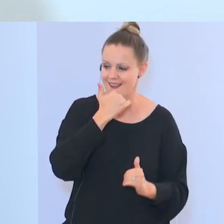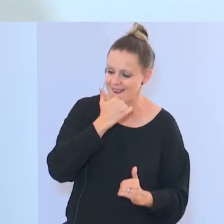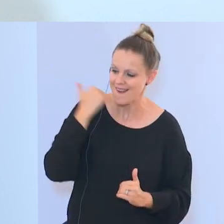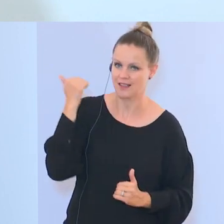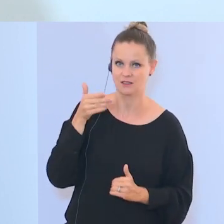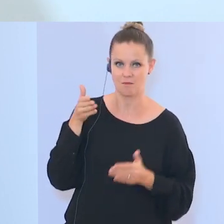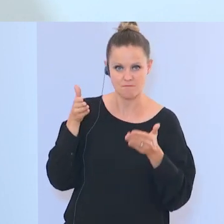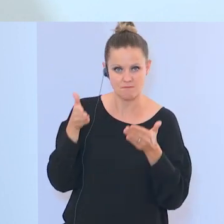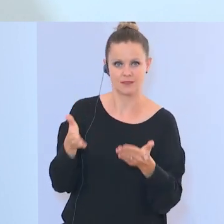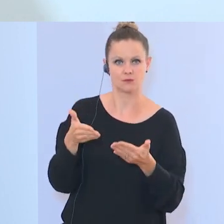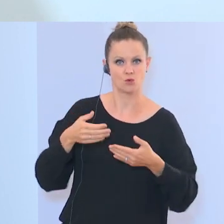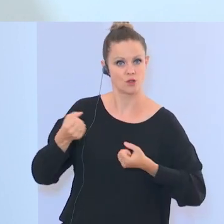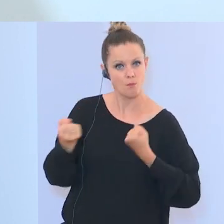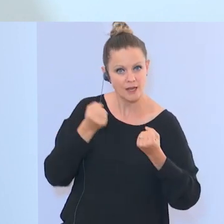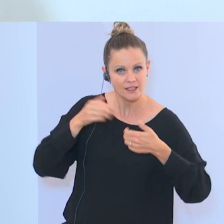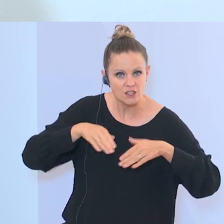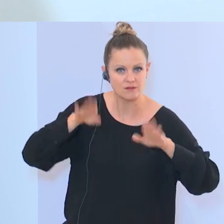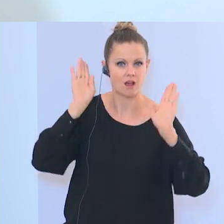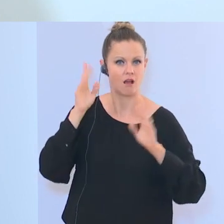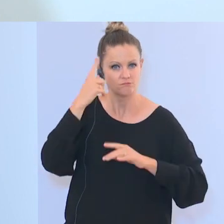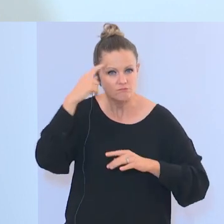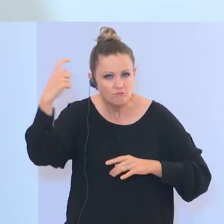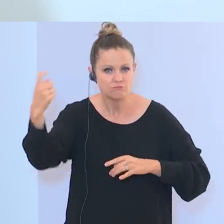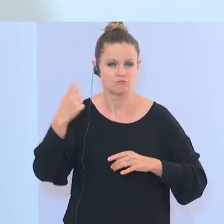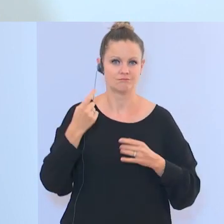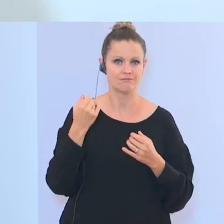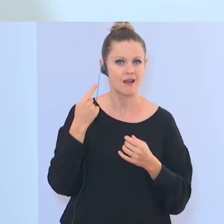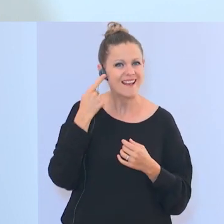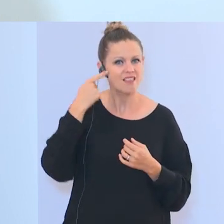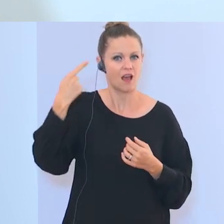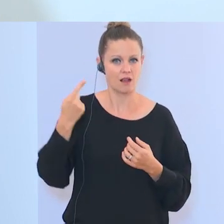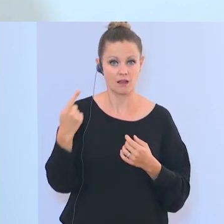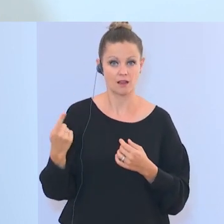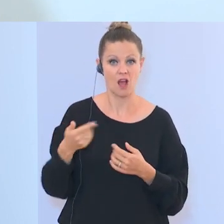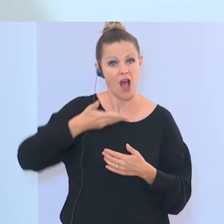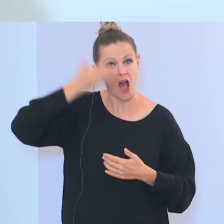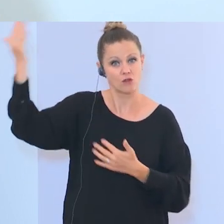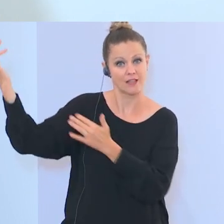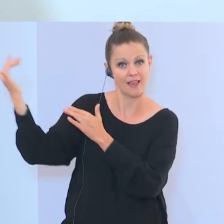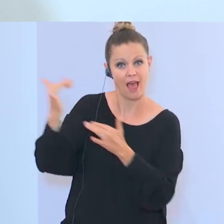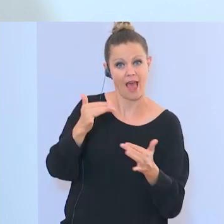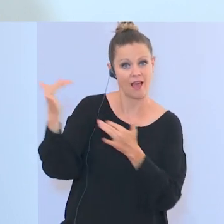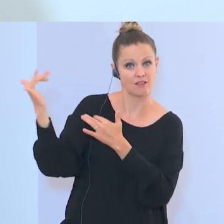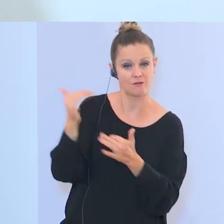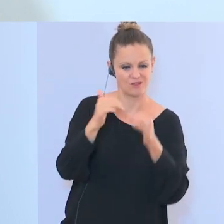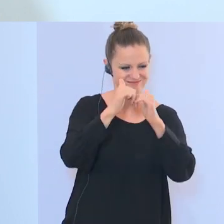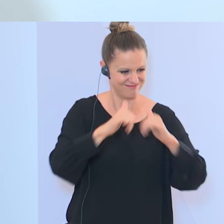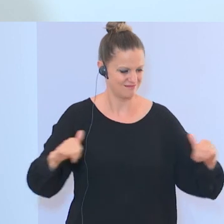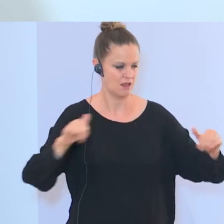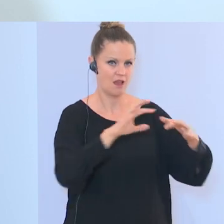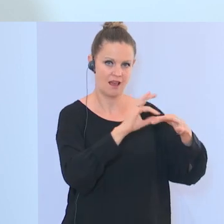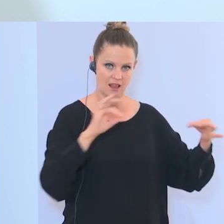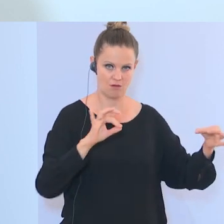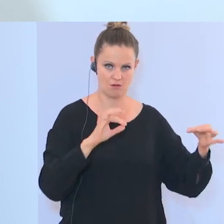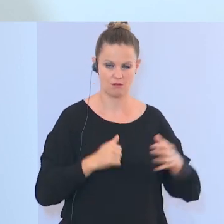Trennung vom politischen Islam, von extremistischen Ideologien und vom Einfluss aus dem Ausland sicherzustellen. Die Dokumentationsstelle ist